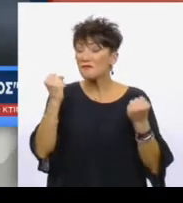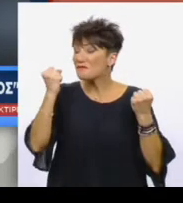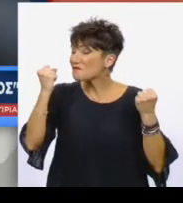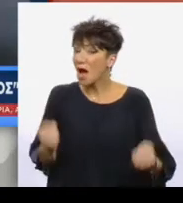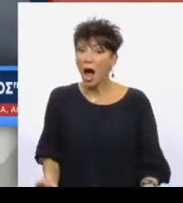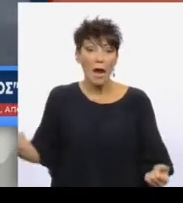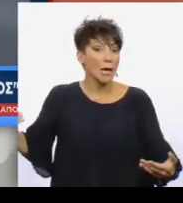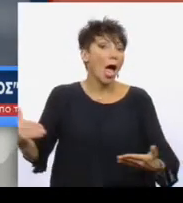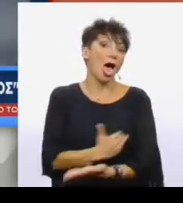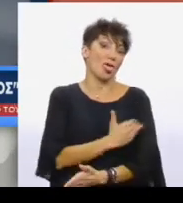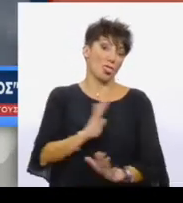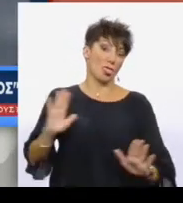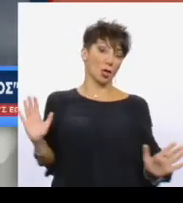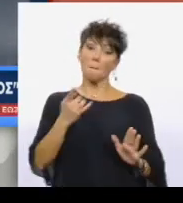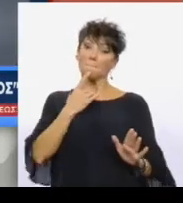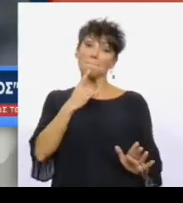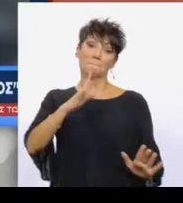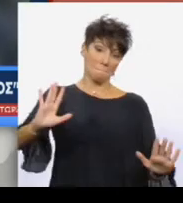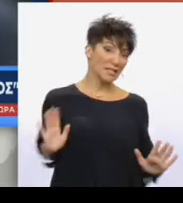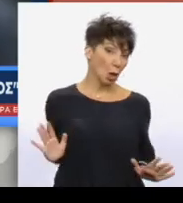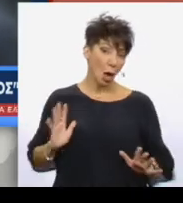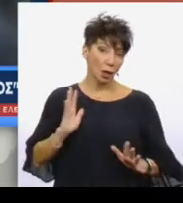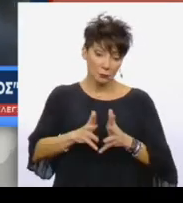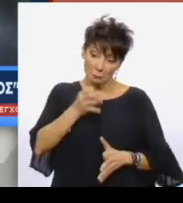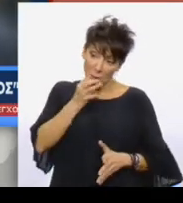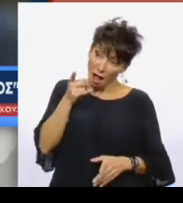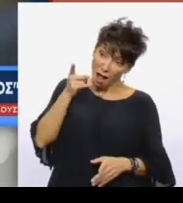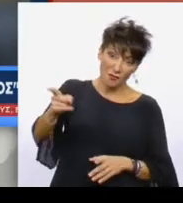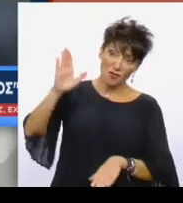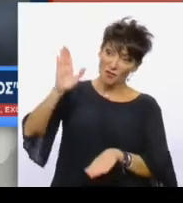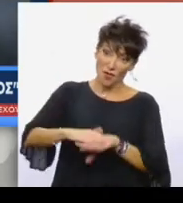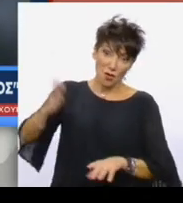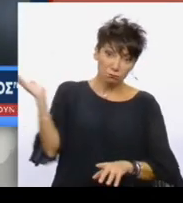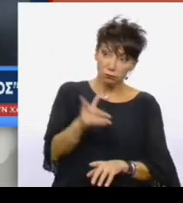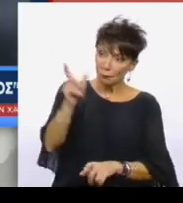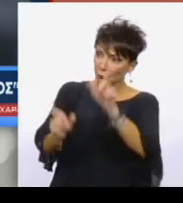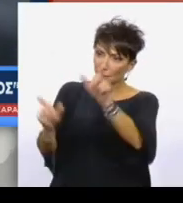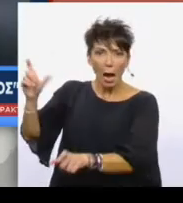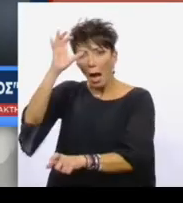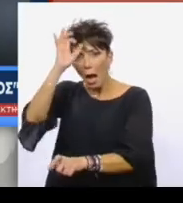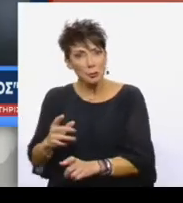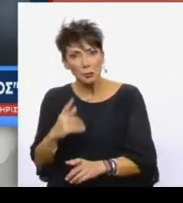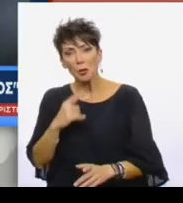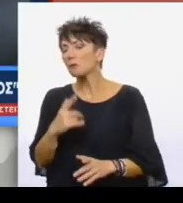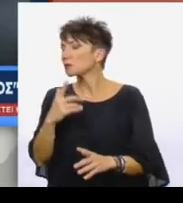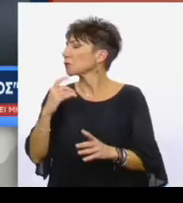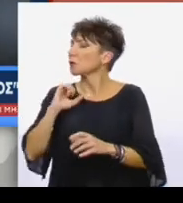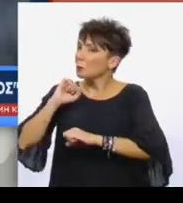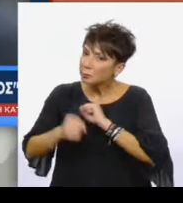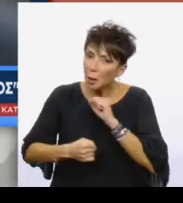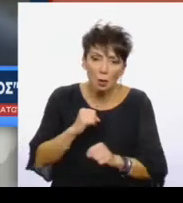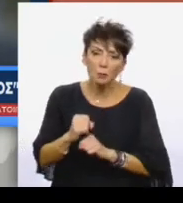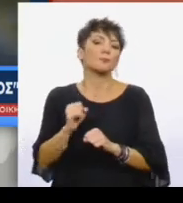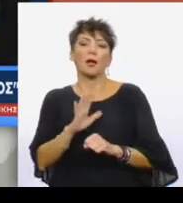άδικο για τους ανθρώπους αυτούς, οι οποίοι όλο το προηγούμενο διάστημα έχουν ρίξει το βάρος τόσο στο